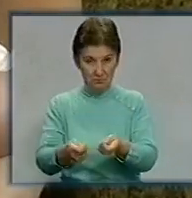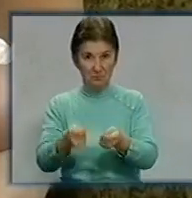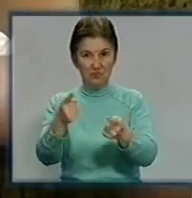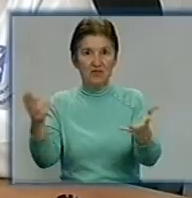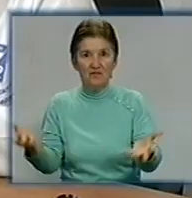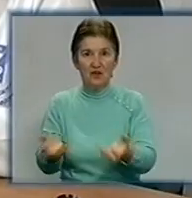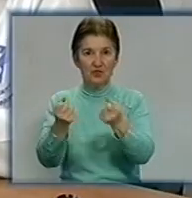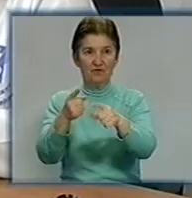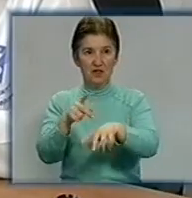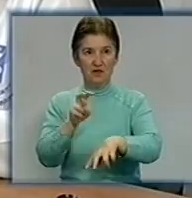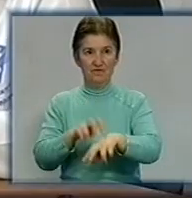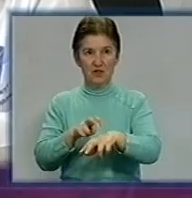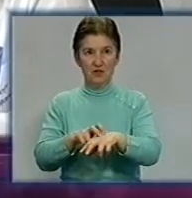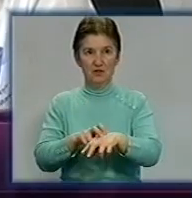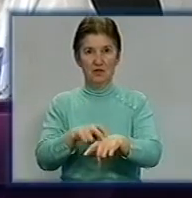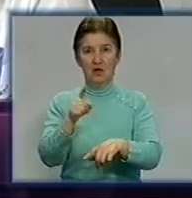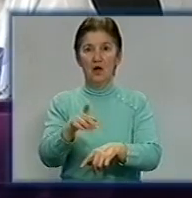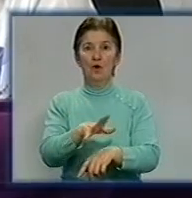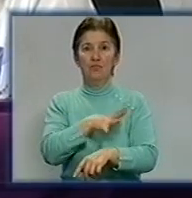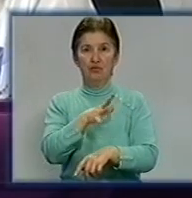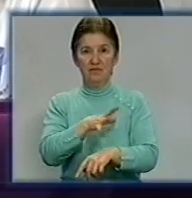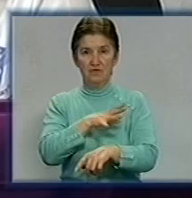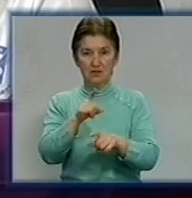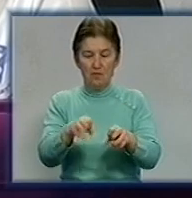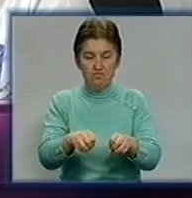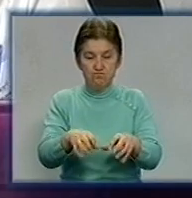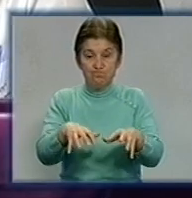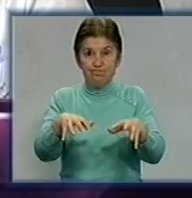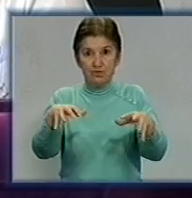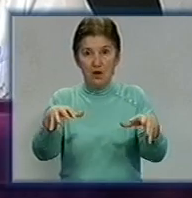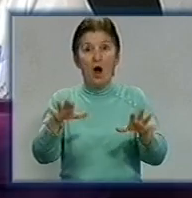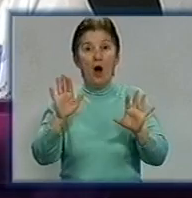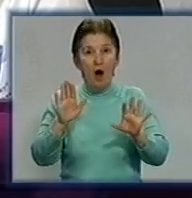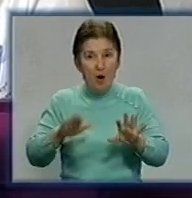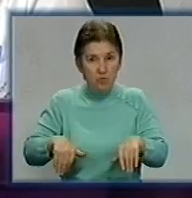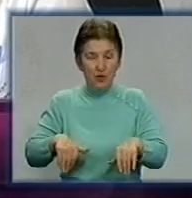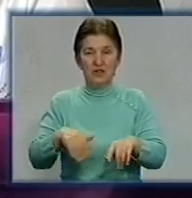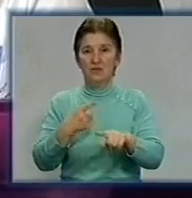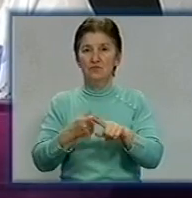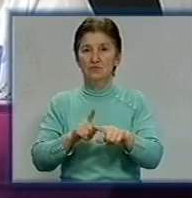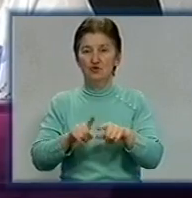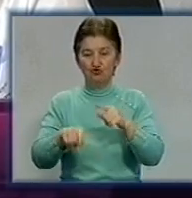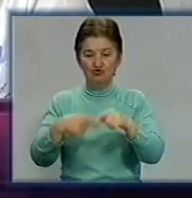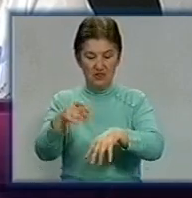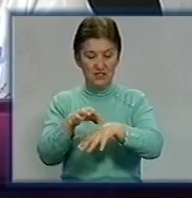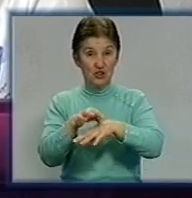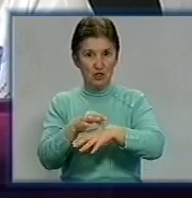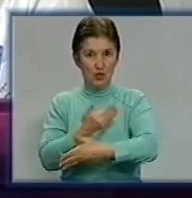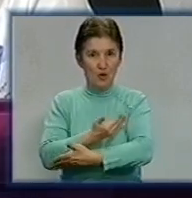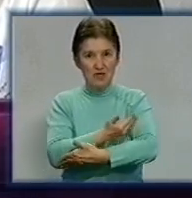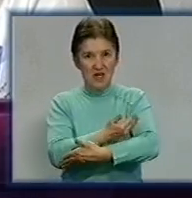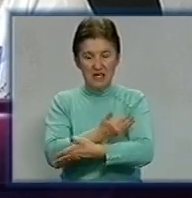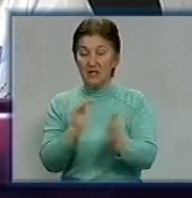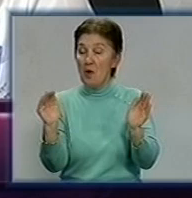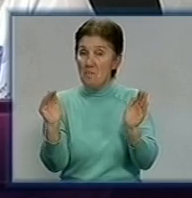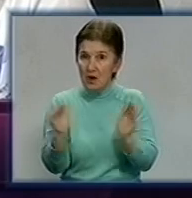Ольга Бондар. Був набряк і гіперемія. Розумієте? А потім, звичайно, воно ж всасується через шкіру, дитинка маленька, і